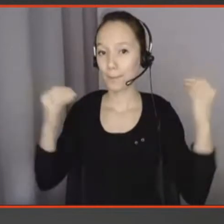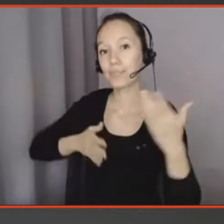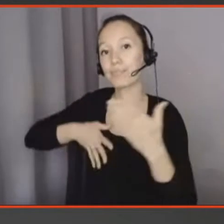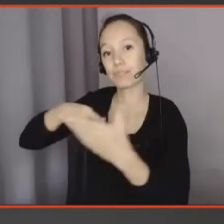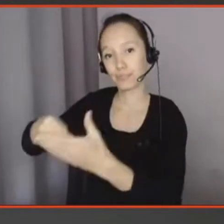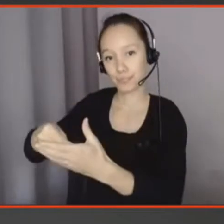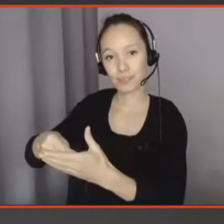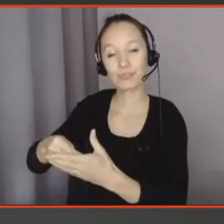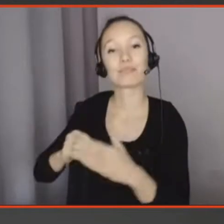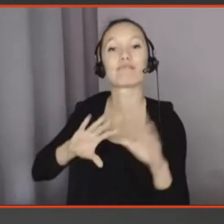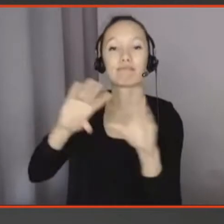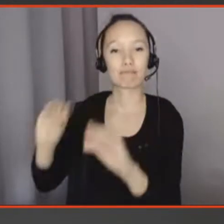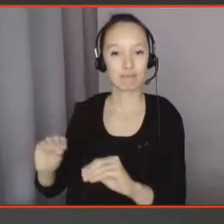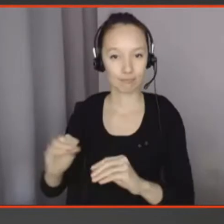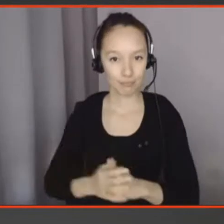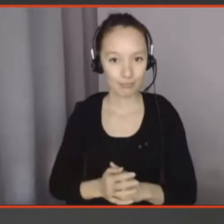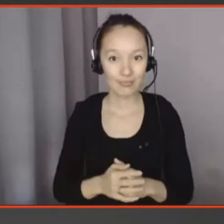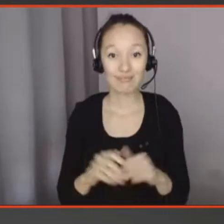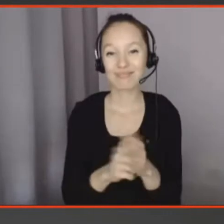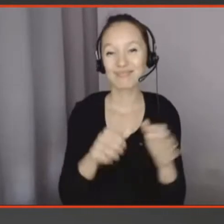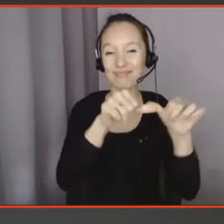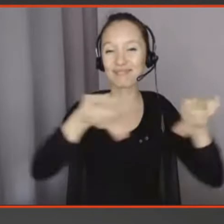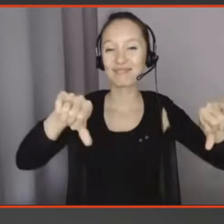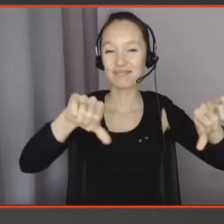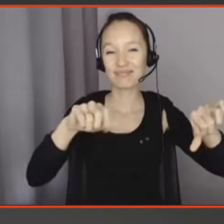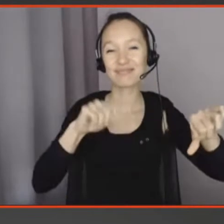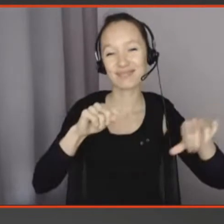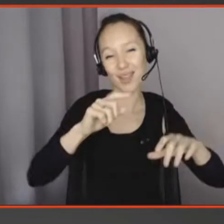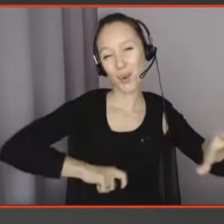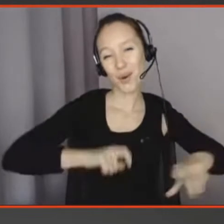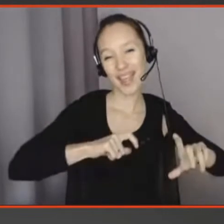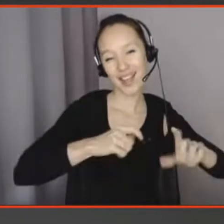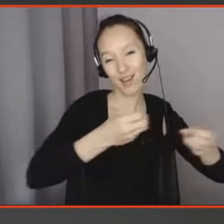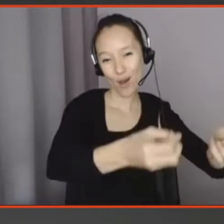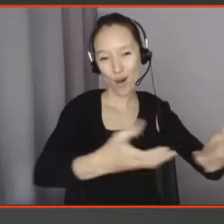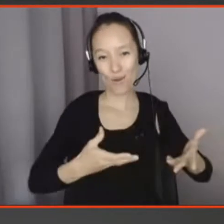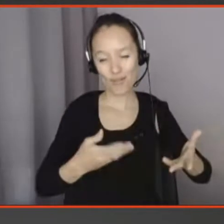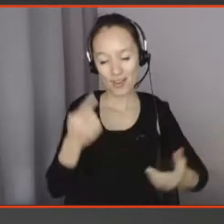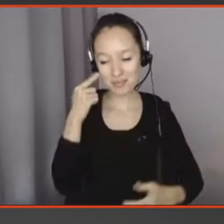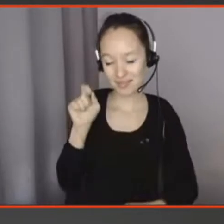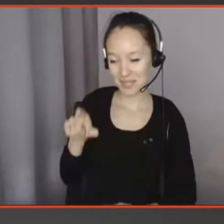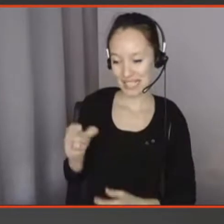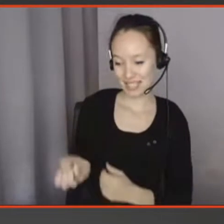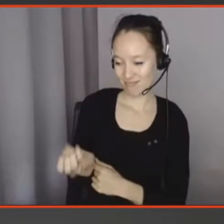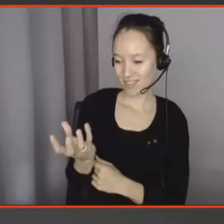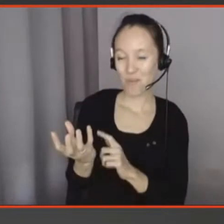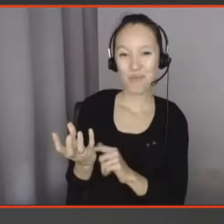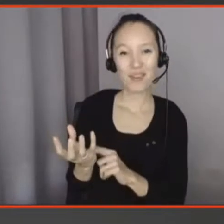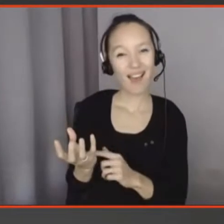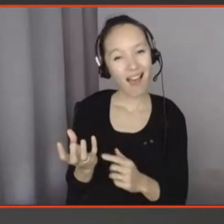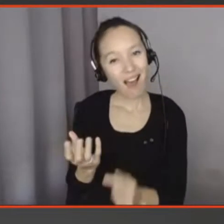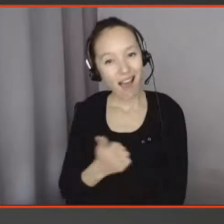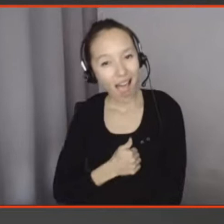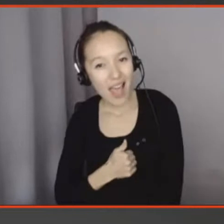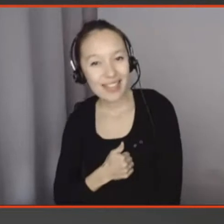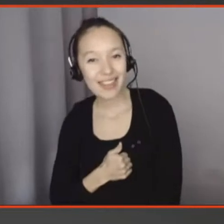collègues de travail m'ont acheté cette lampe. Et j'ai trouvé que c'était un cadeau le plus intime, le plus personnel qu'il